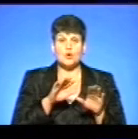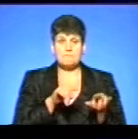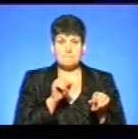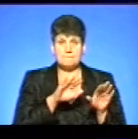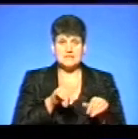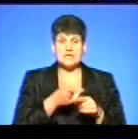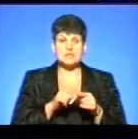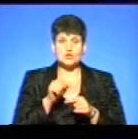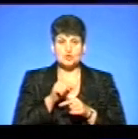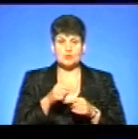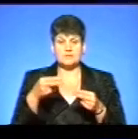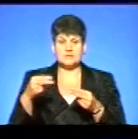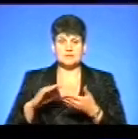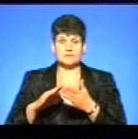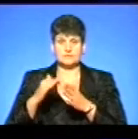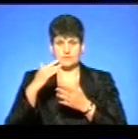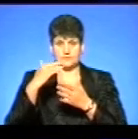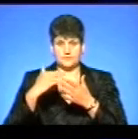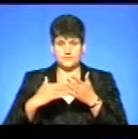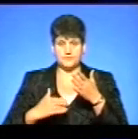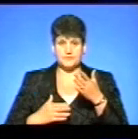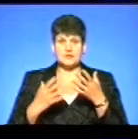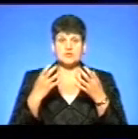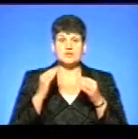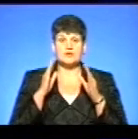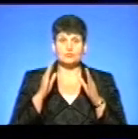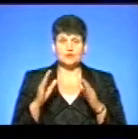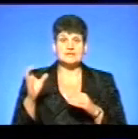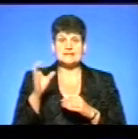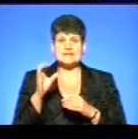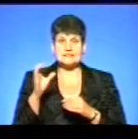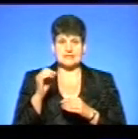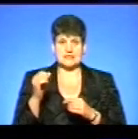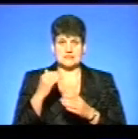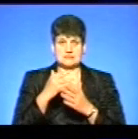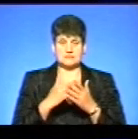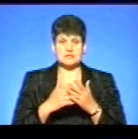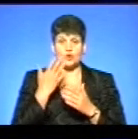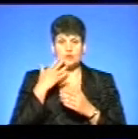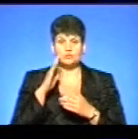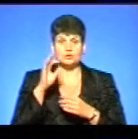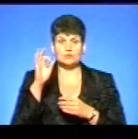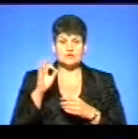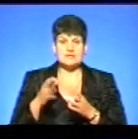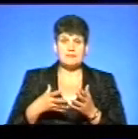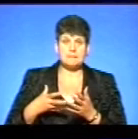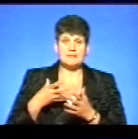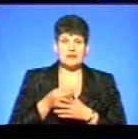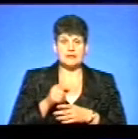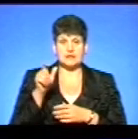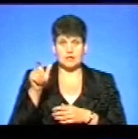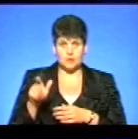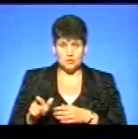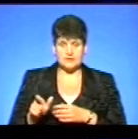укладання цих списків, цих угод, ще будуть так звані сині списки. Коли буде відсоток платити все-таки людин,